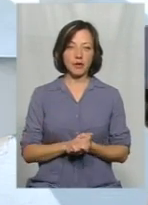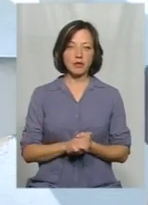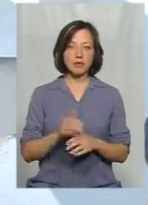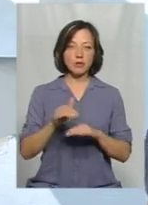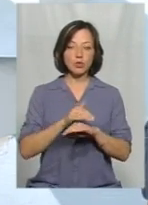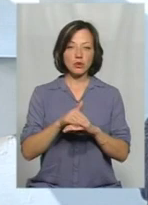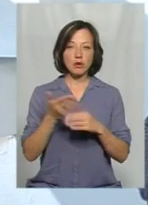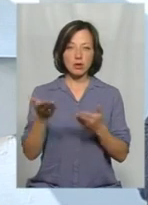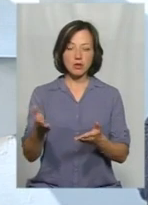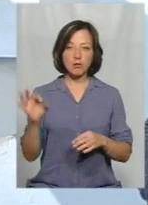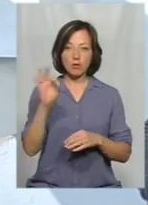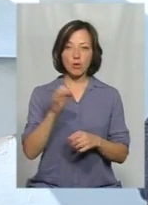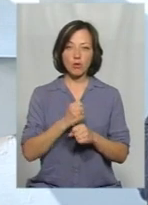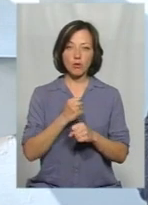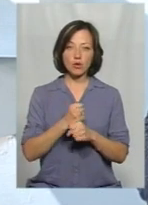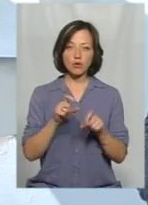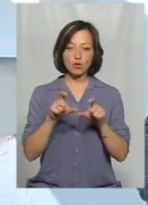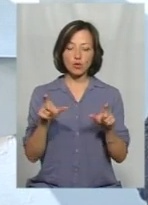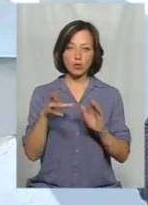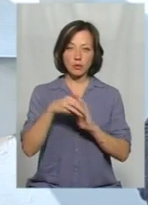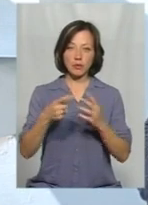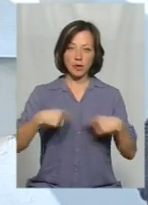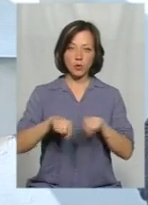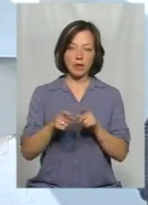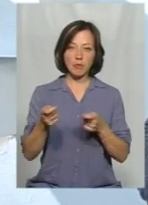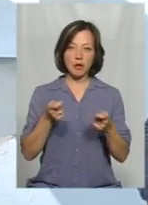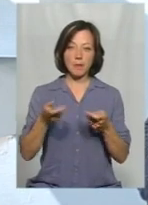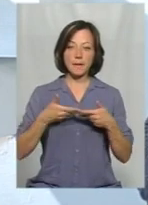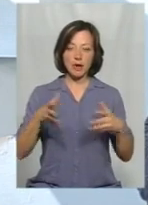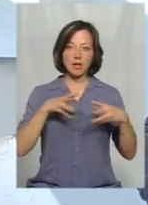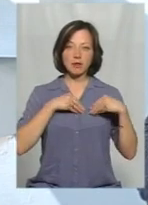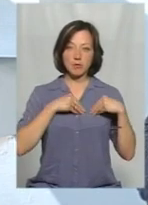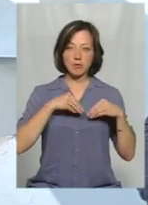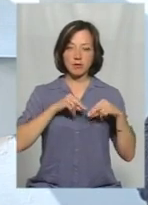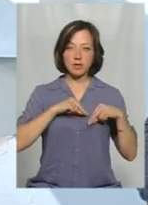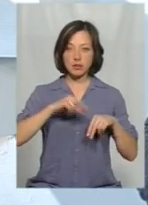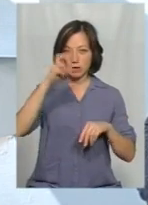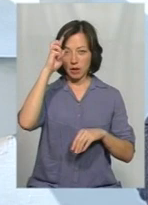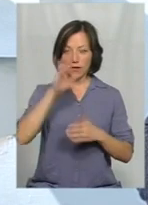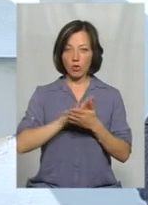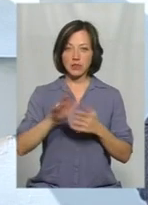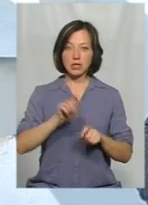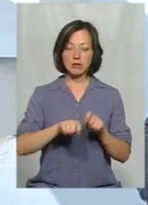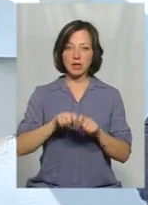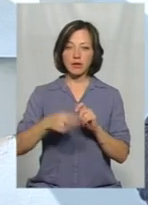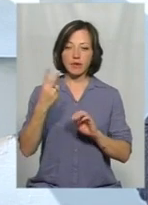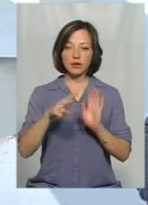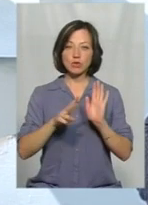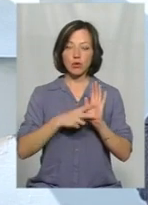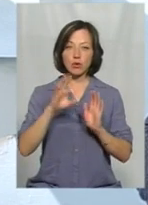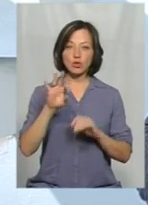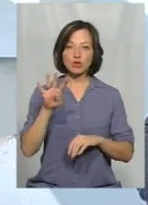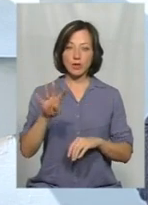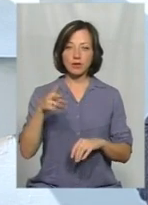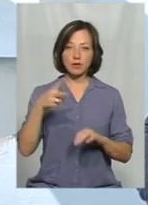ласка, стосовно роботи структурного підрозділу департаменту, ми разом в співпраці з Державною калишною інспекцією 27.04